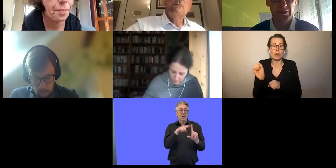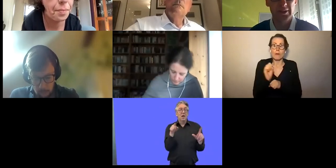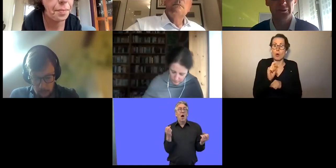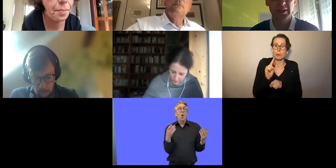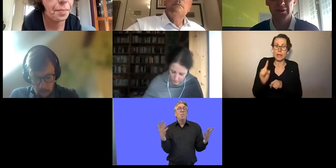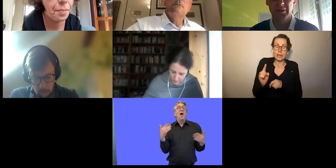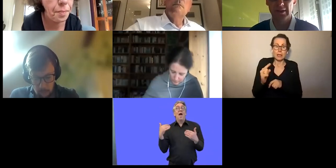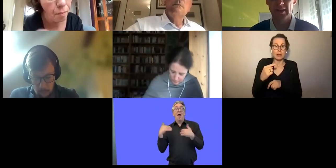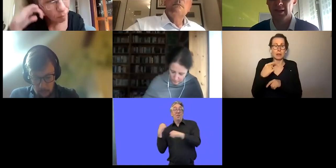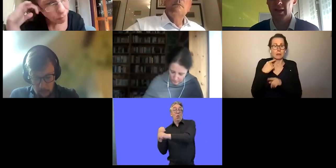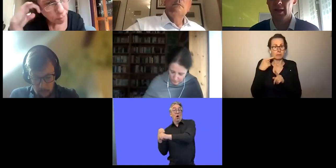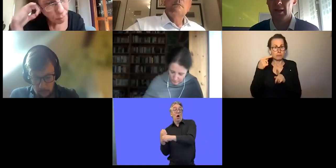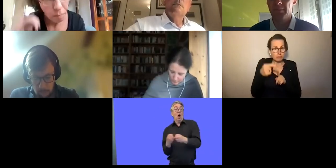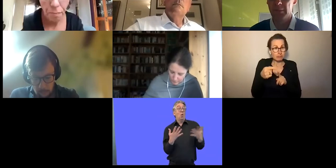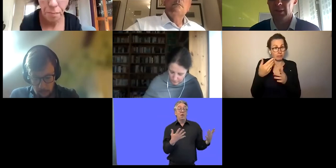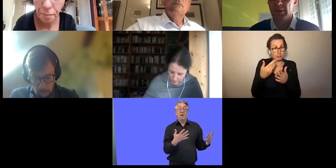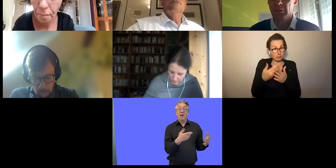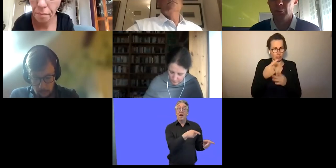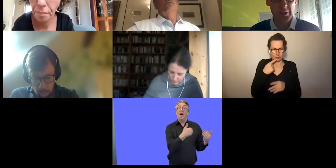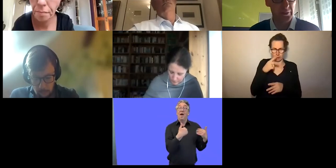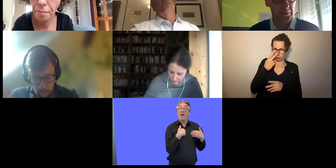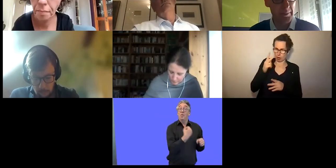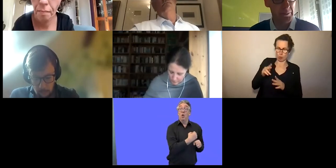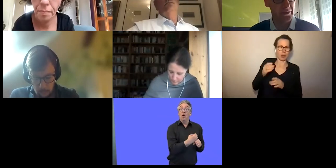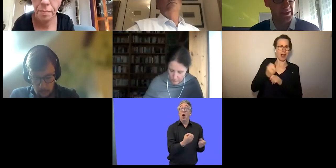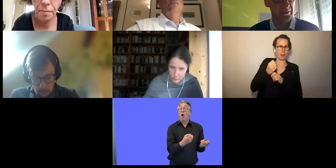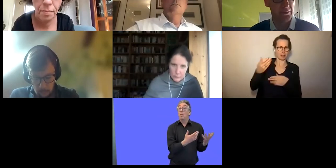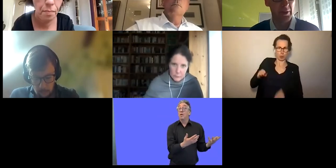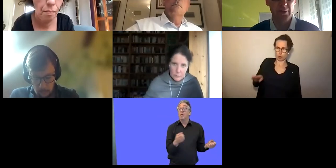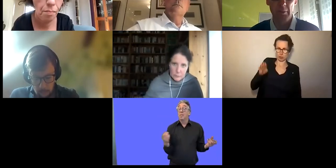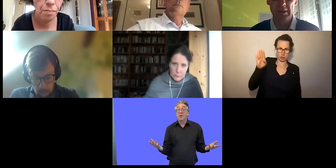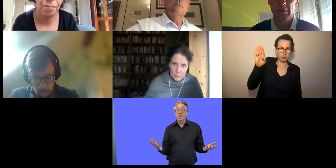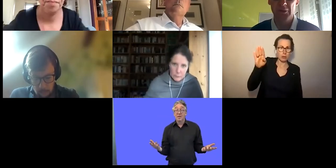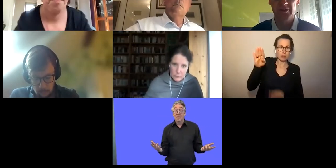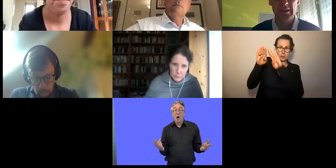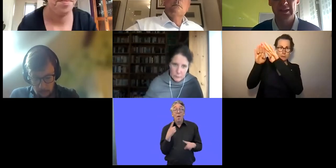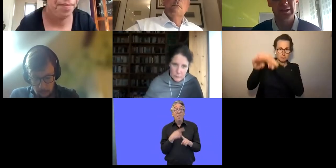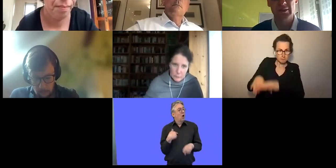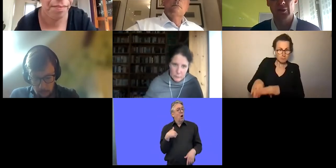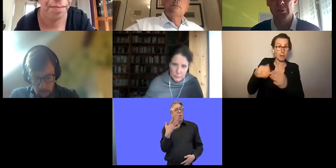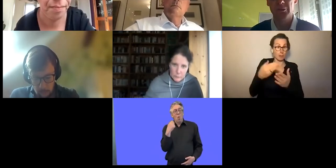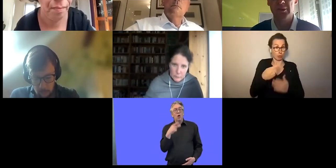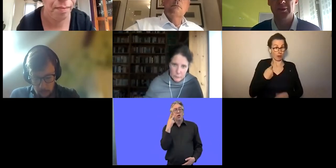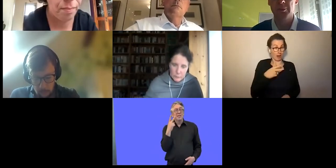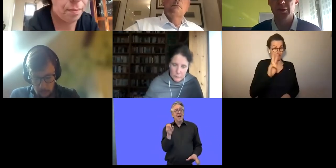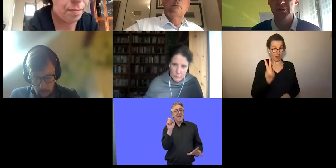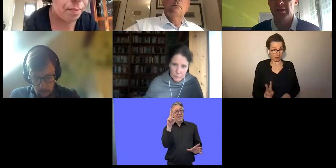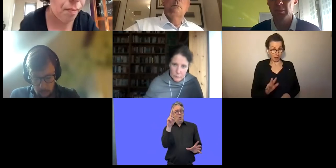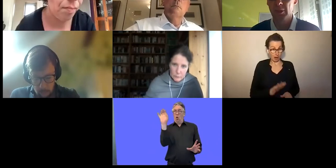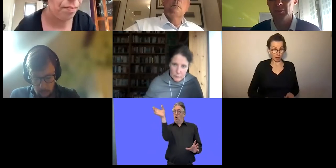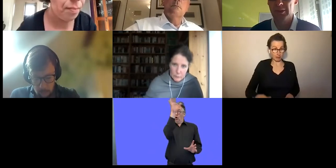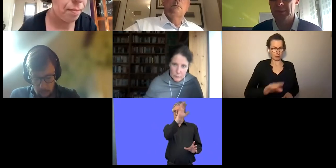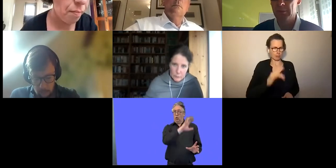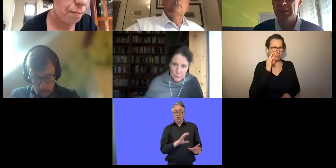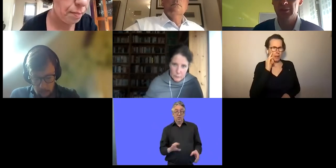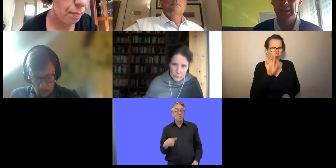auch Beschäftigungsraten vorgeben zur Verringerung dieser Zahlen. Das können wir den Mitgliedstaaten